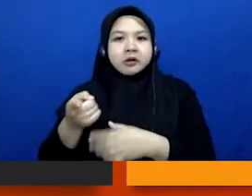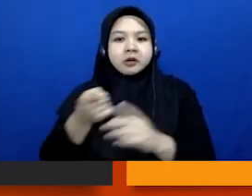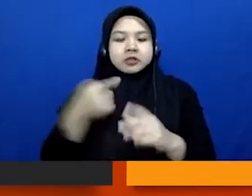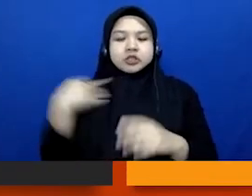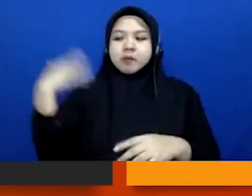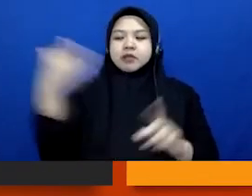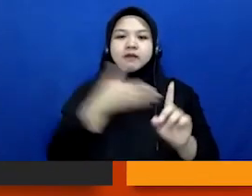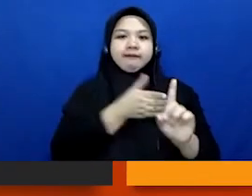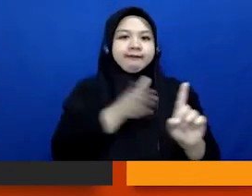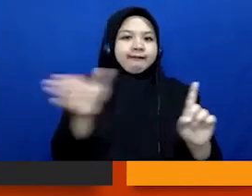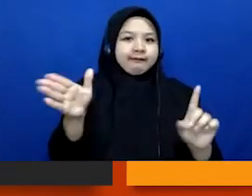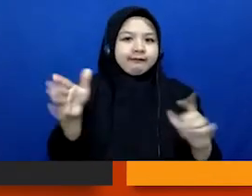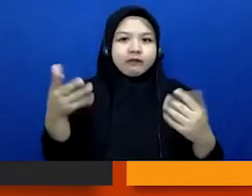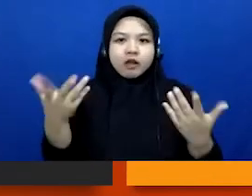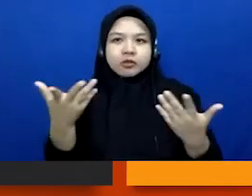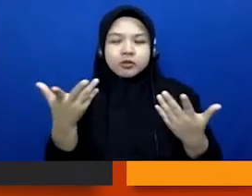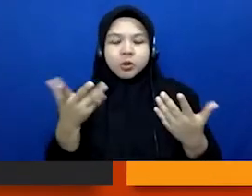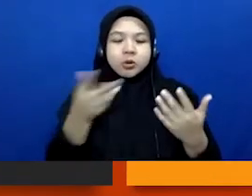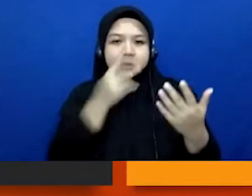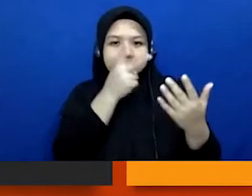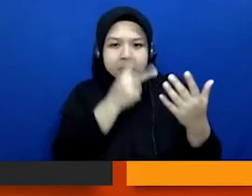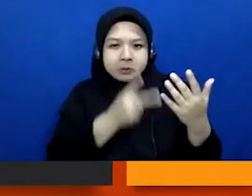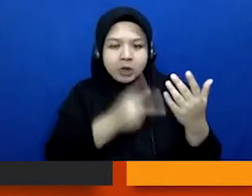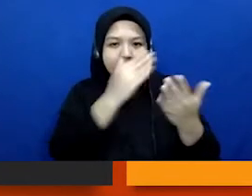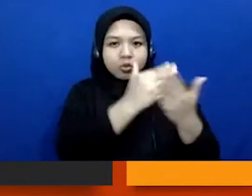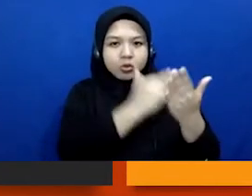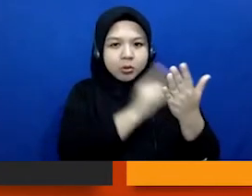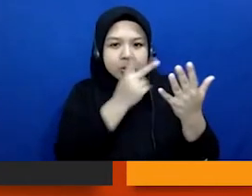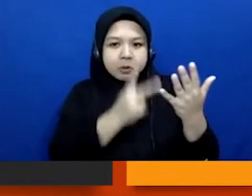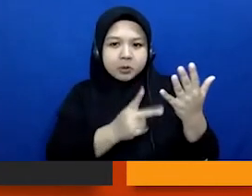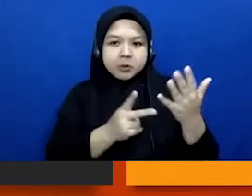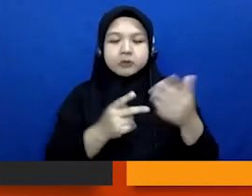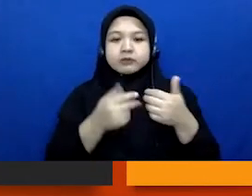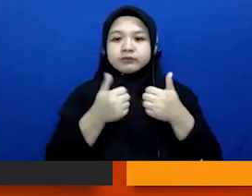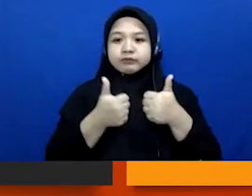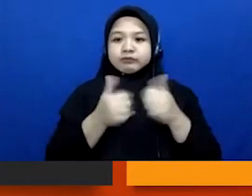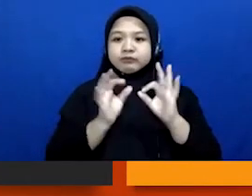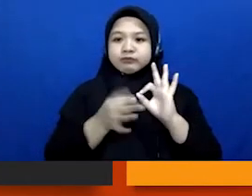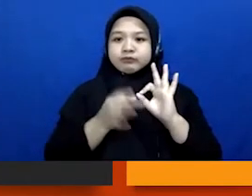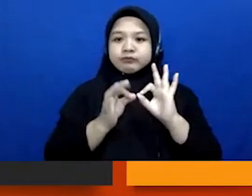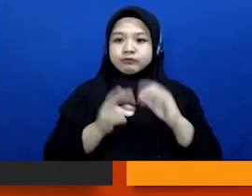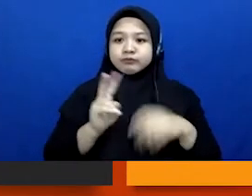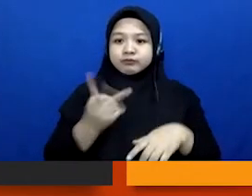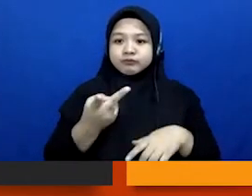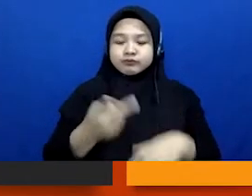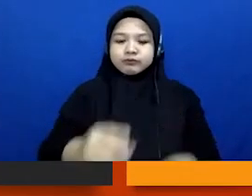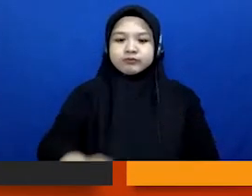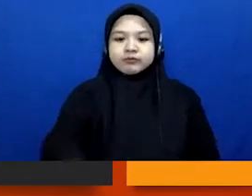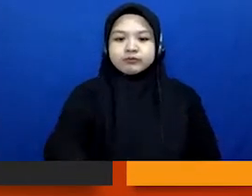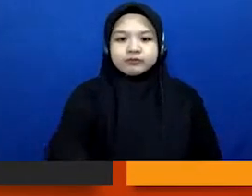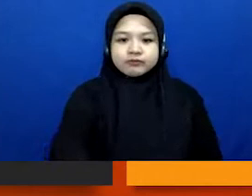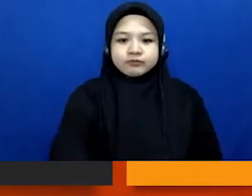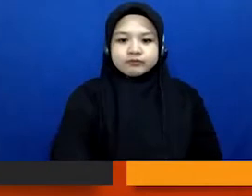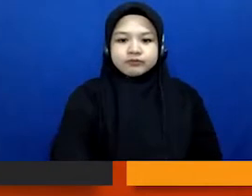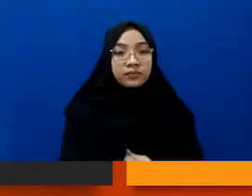jabatan, ada dia mengutak-mutik aturannya, misalnya supaya bisa melakukan korupsi, dan segala macam. Artinya ada